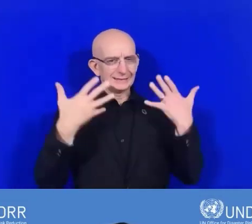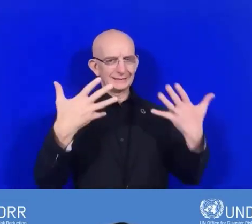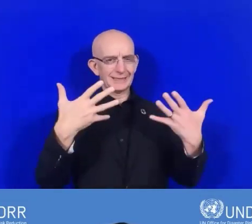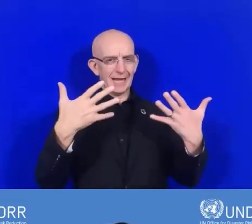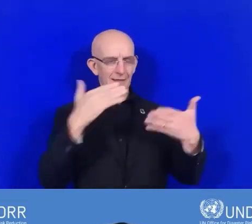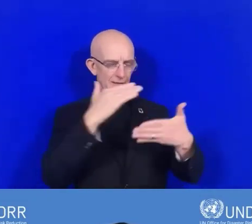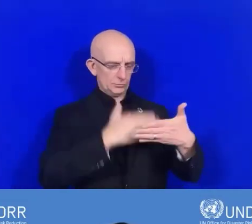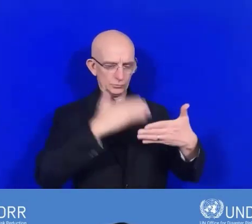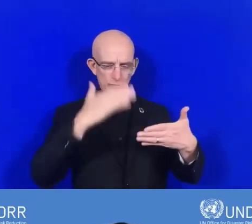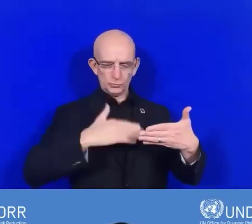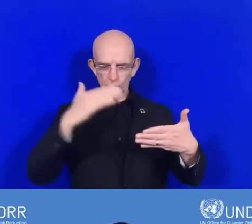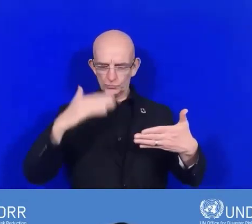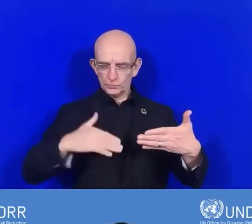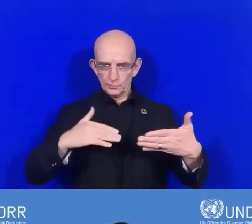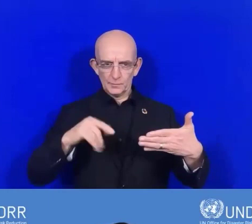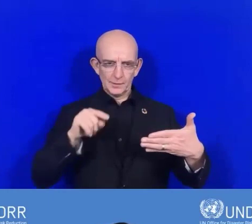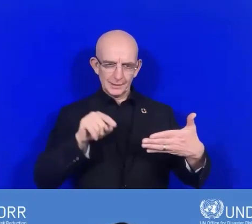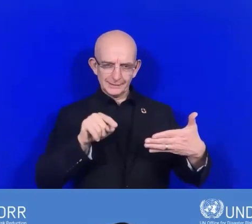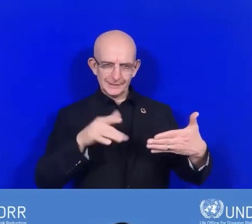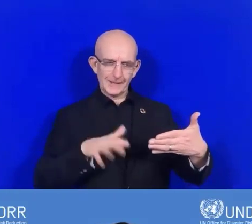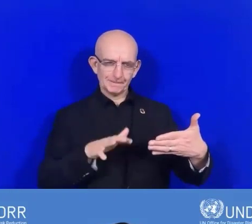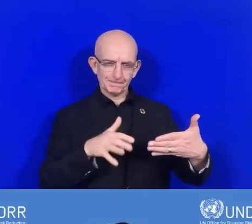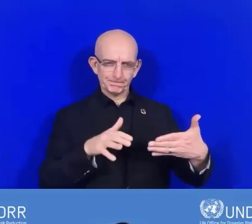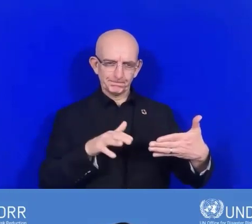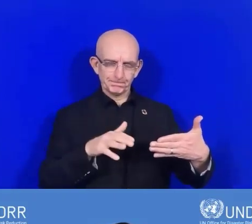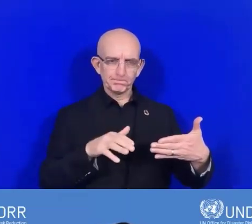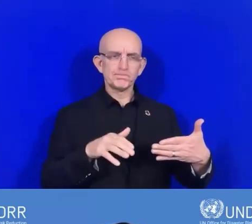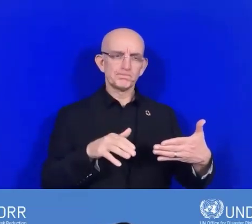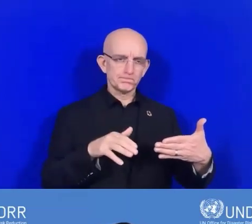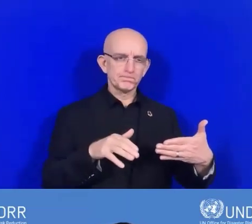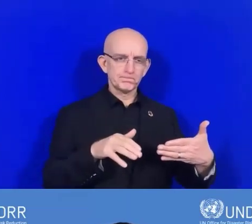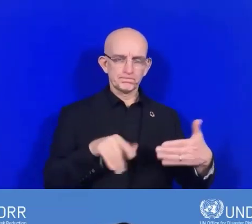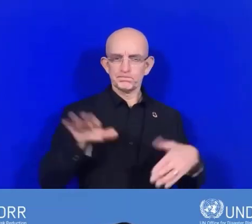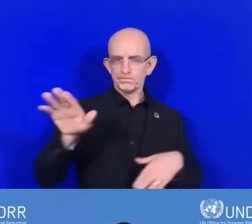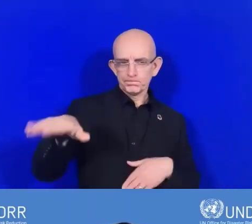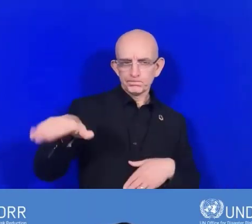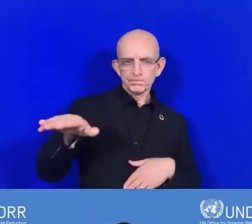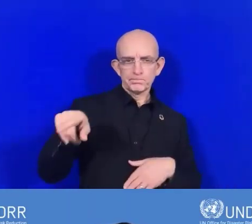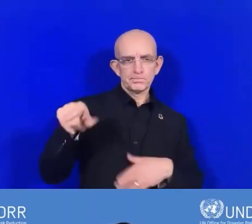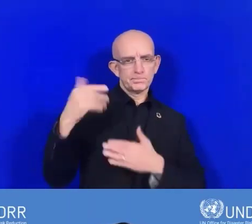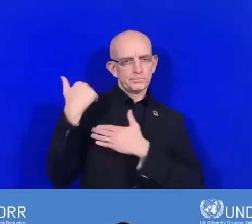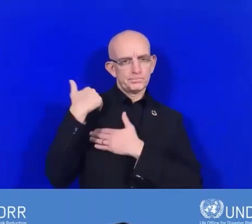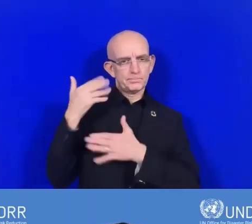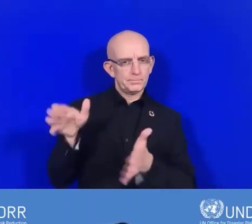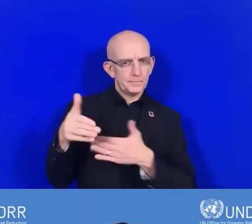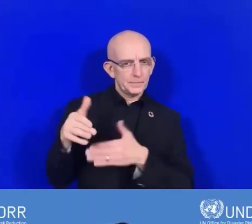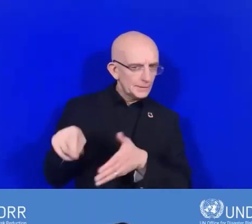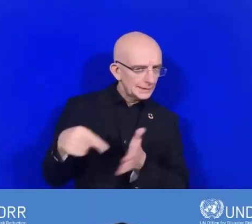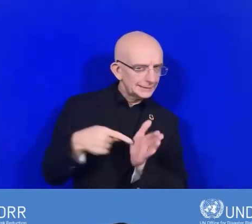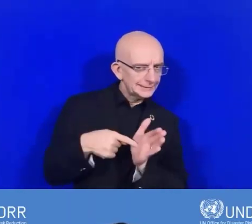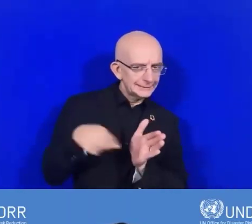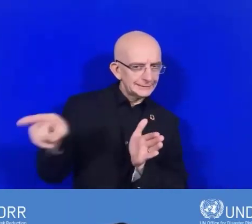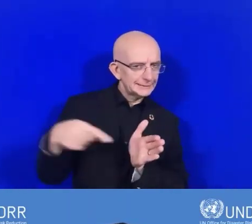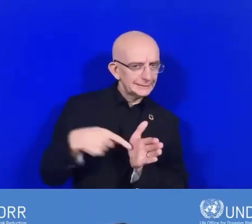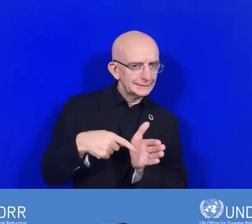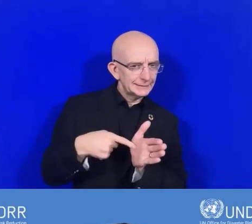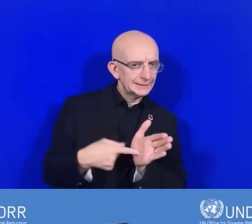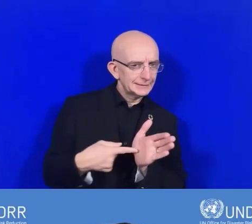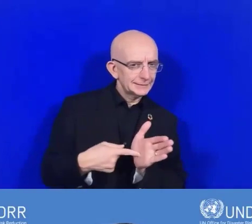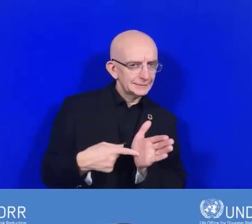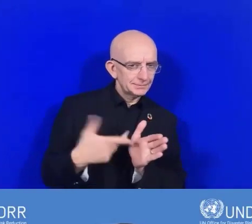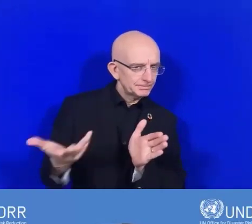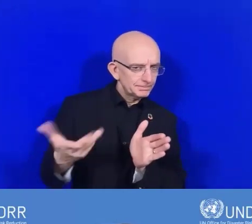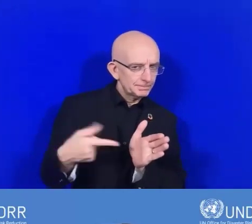préoccupés, c'est des départements locaux qui souhaitent également s'engager